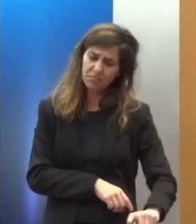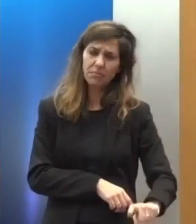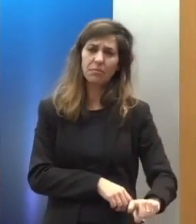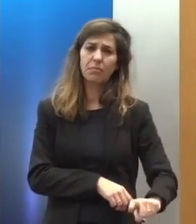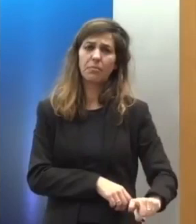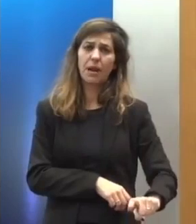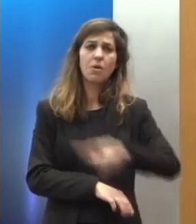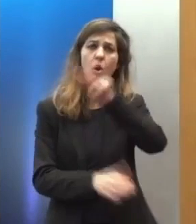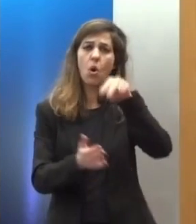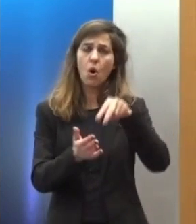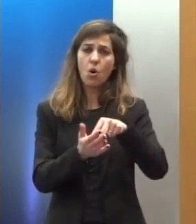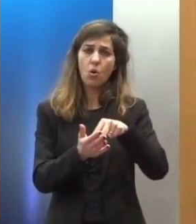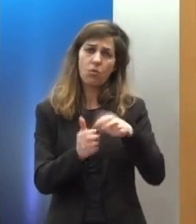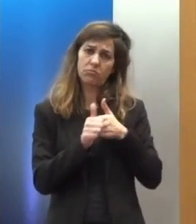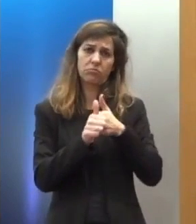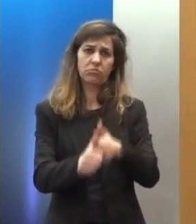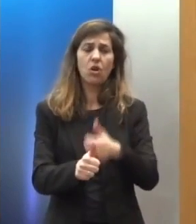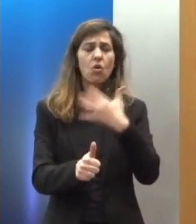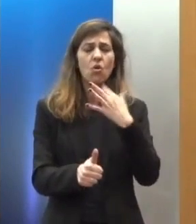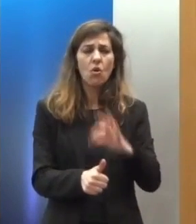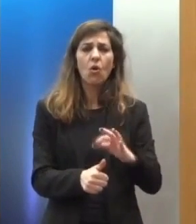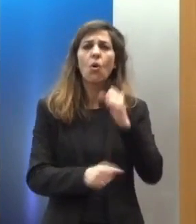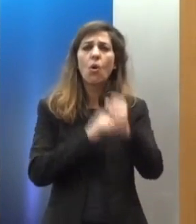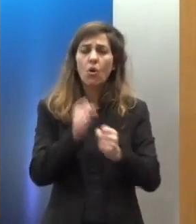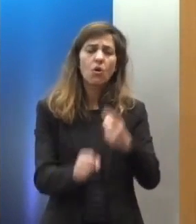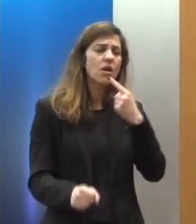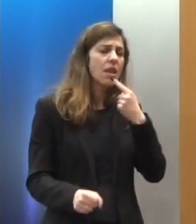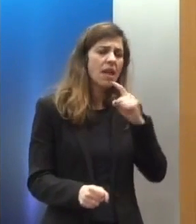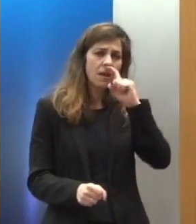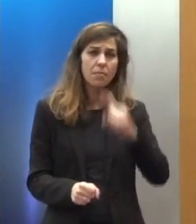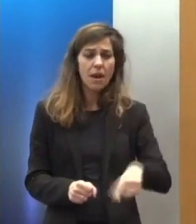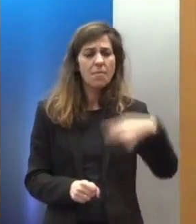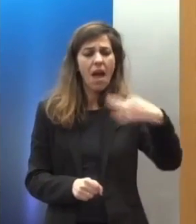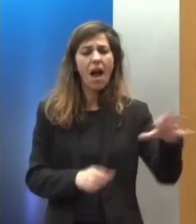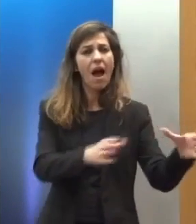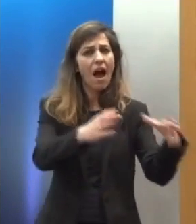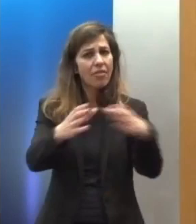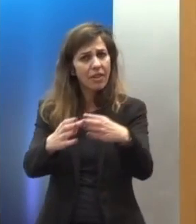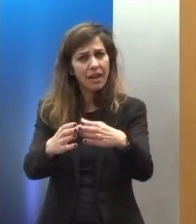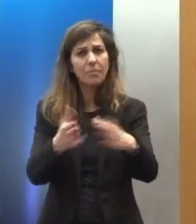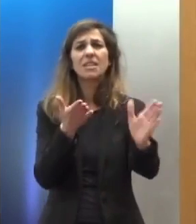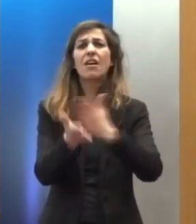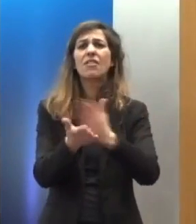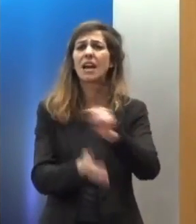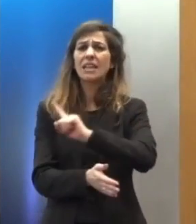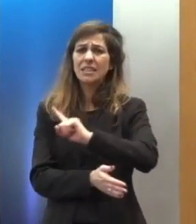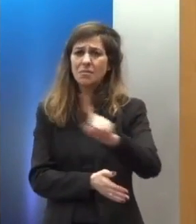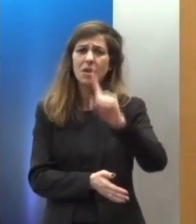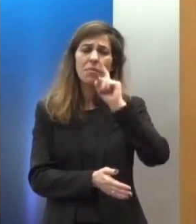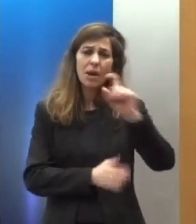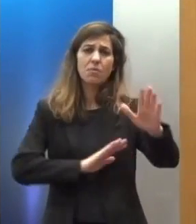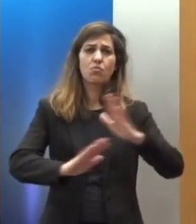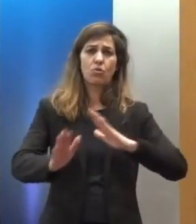ιστορικό τους ρόλο που ανέκαθεν κατευθύνεται στην προστασία των αδυνάμων, στη μάχη κατά των διακρίσεων, του ρατσισμού και της